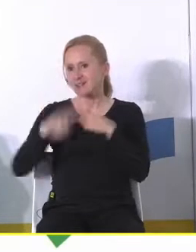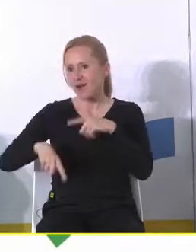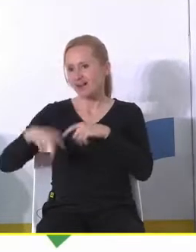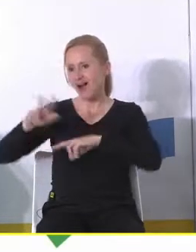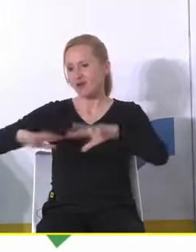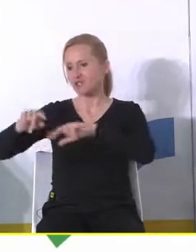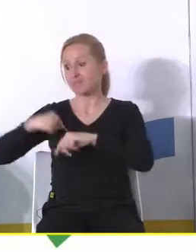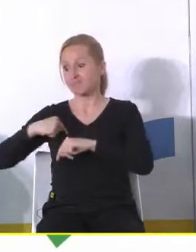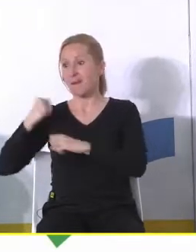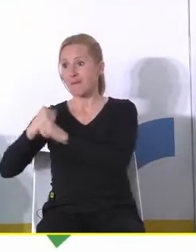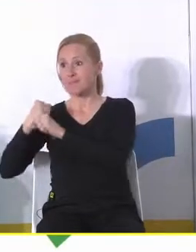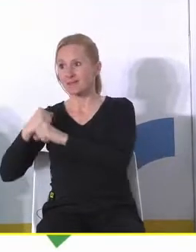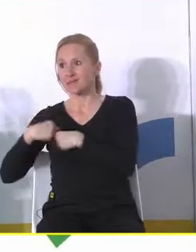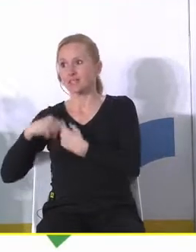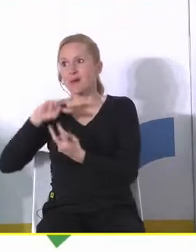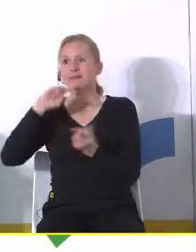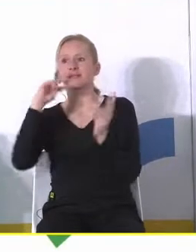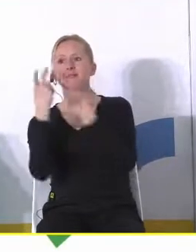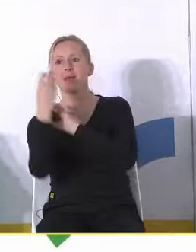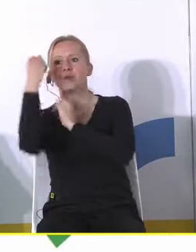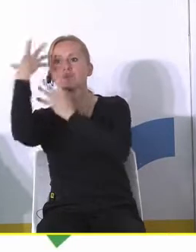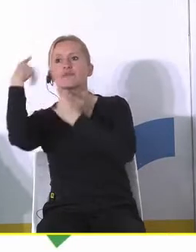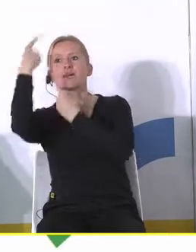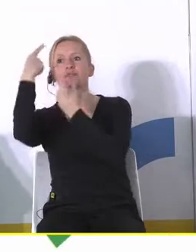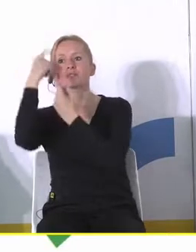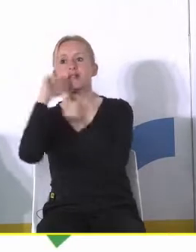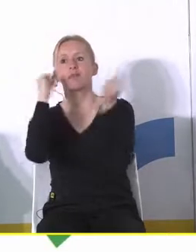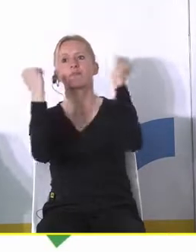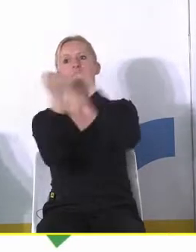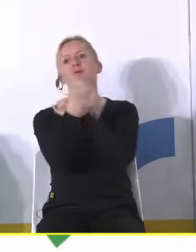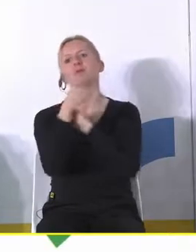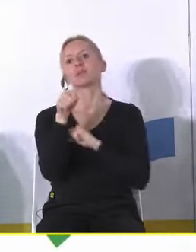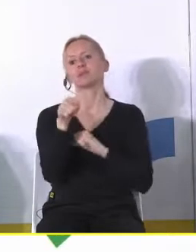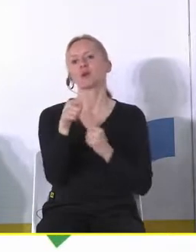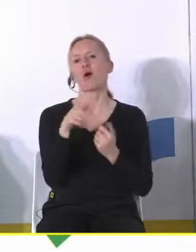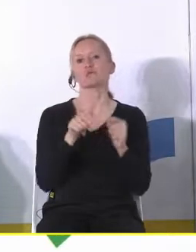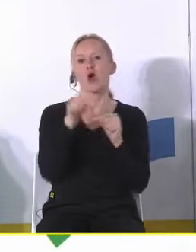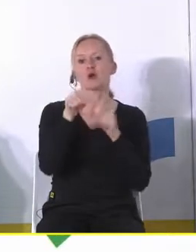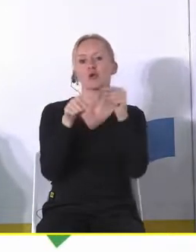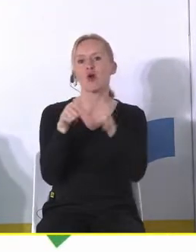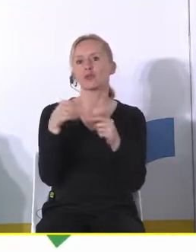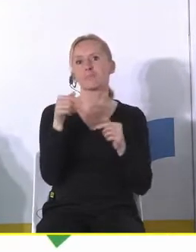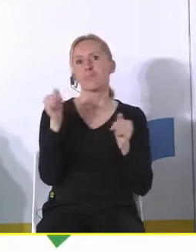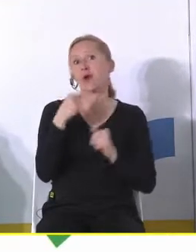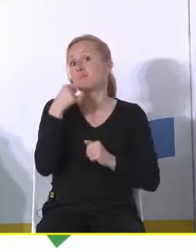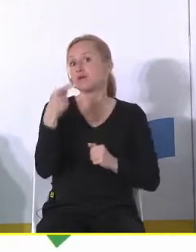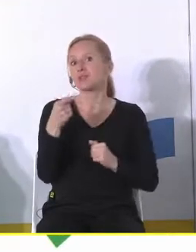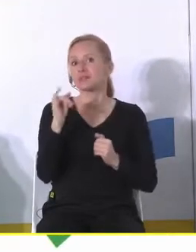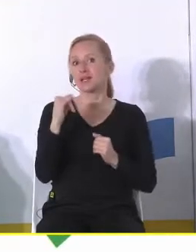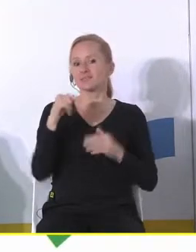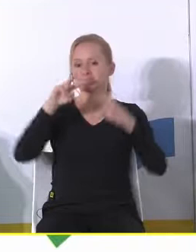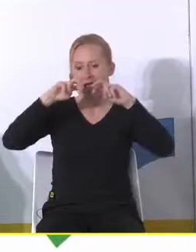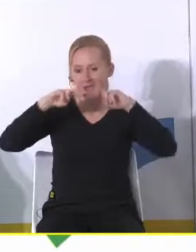pracę ale to też wymaga pewnego kulturowego przełomu prawda no i krok po kroku muszę wam powiedzieć że jak się